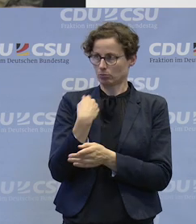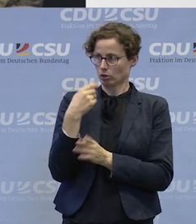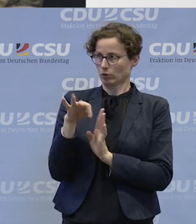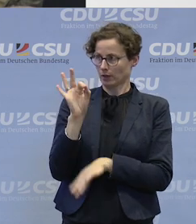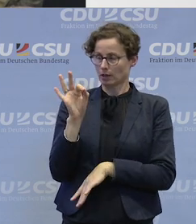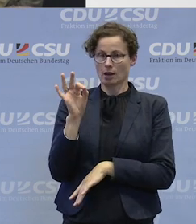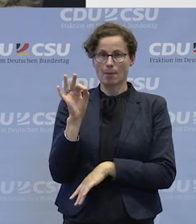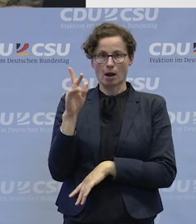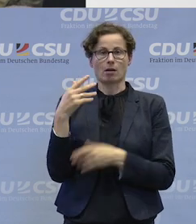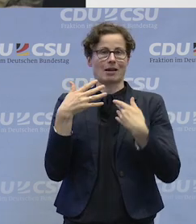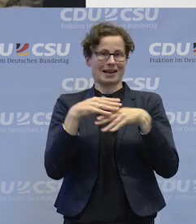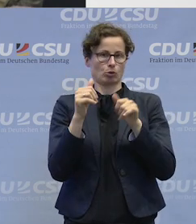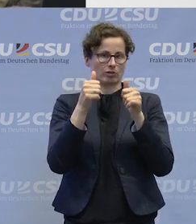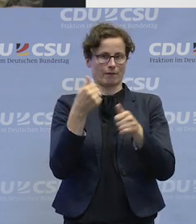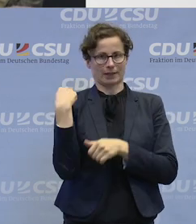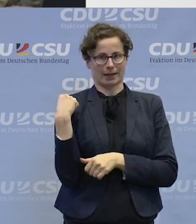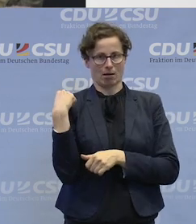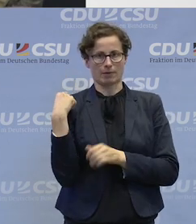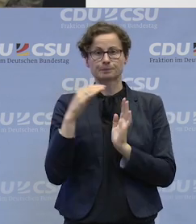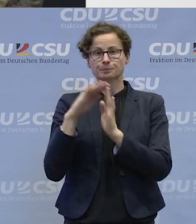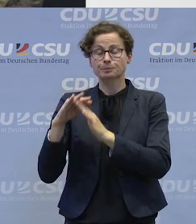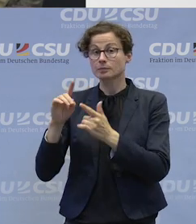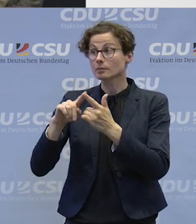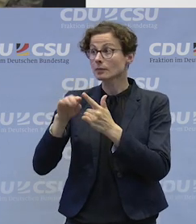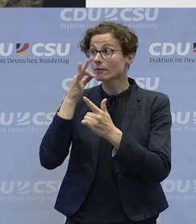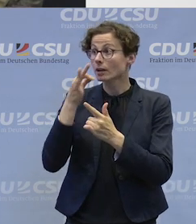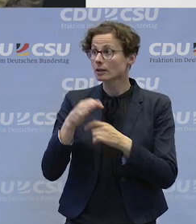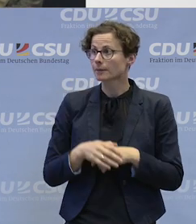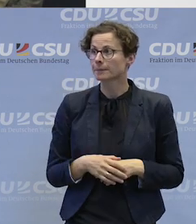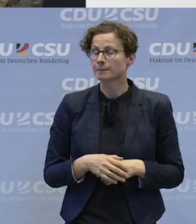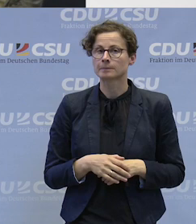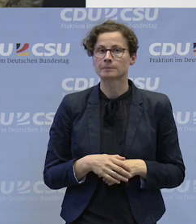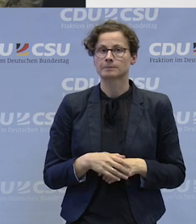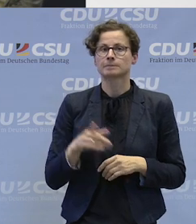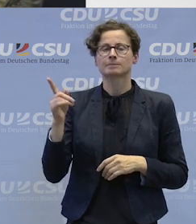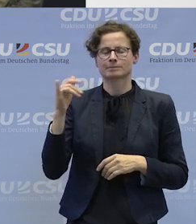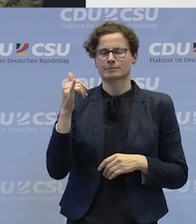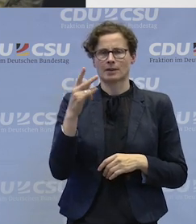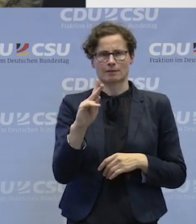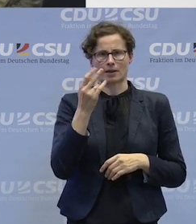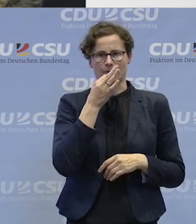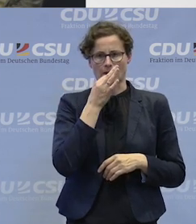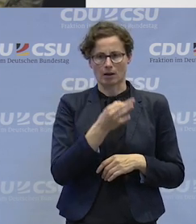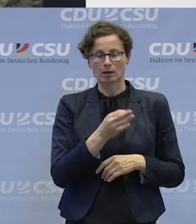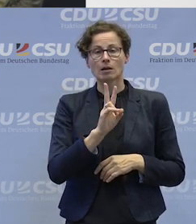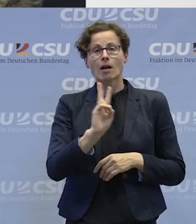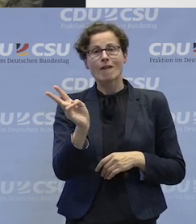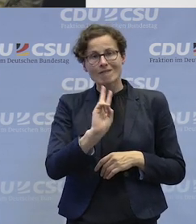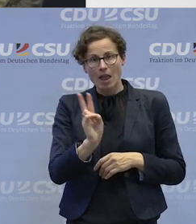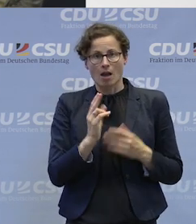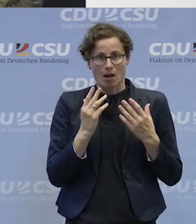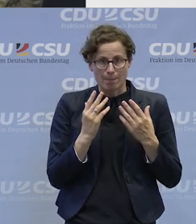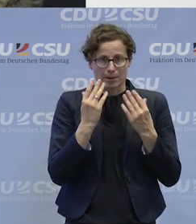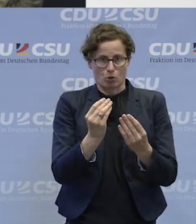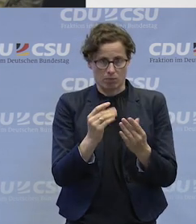Aber Sie hatten noch eine andere Frage. Die zweite Frage ist, bekommen nur Menschen diese